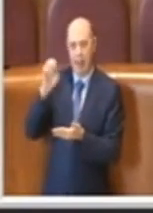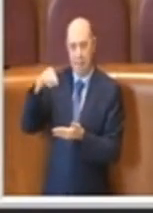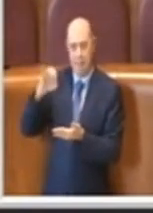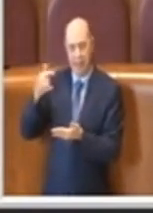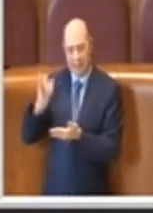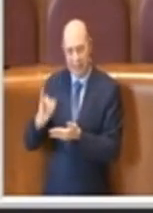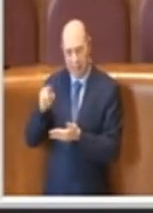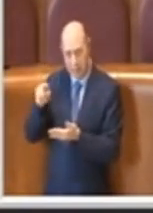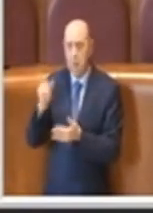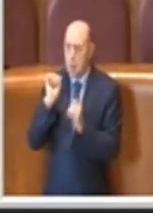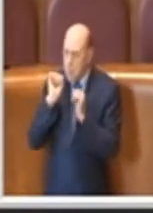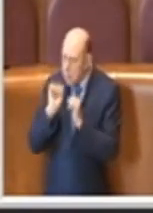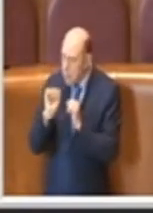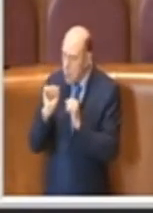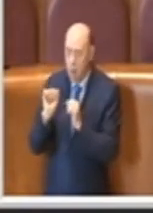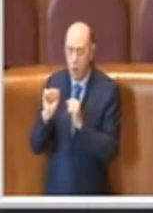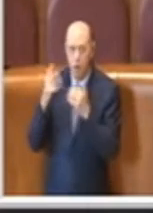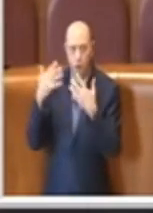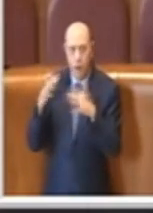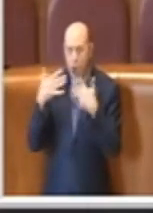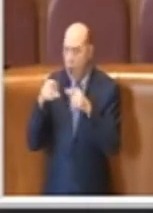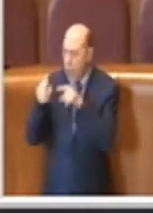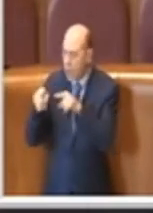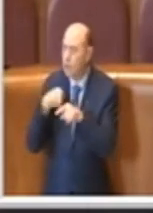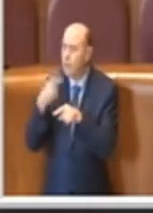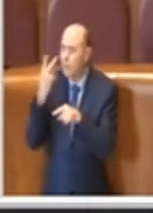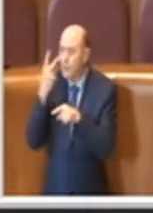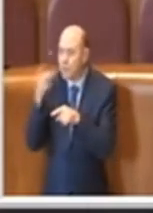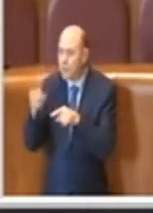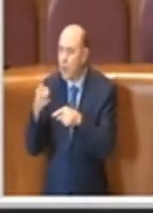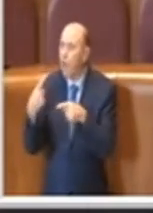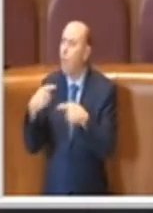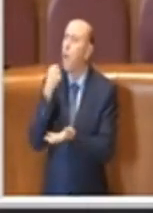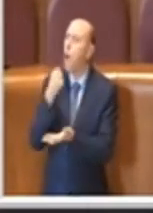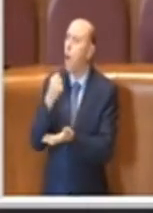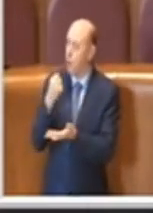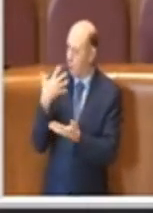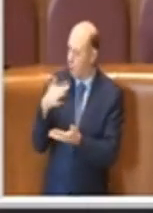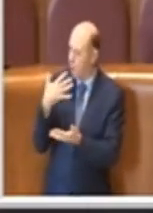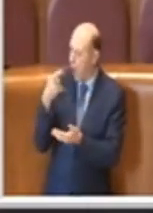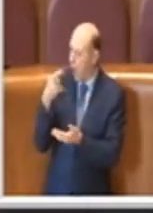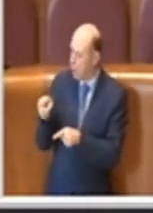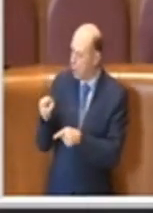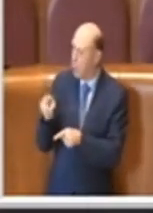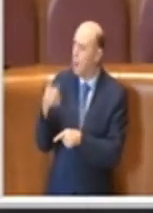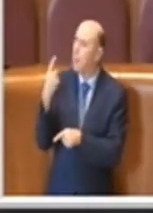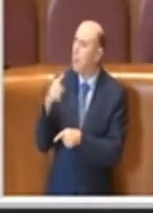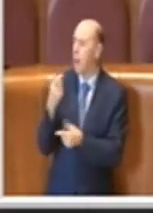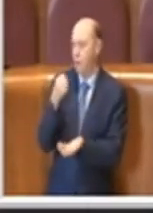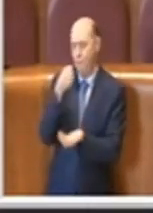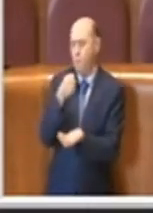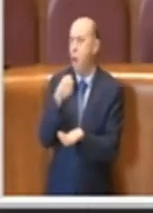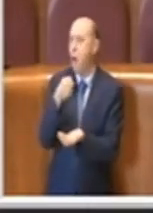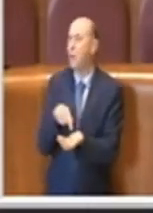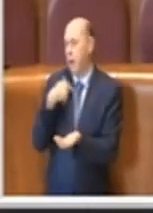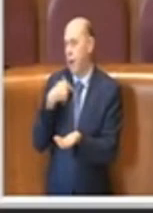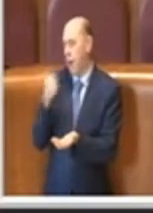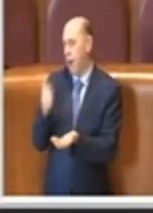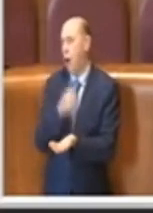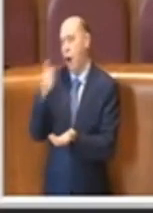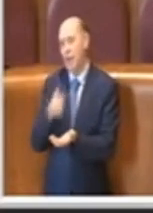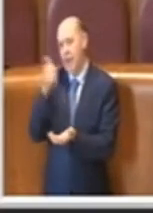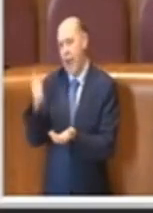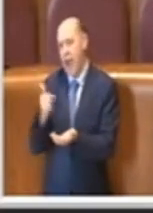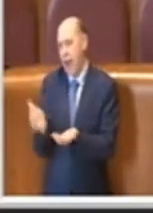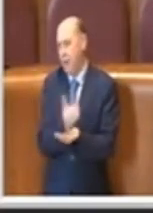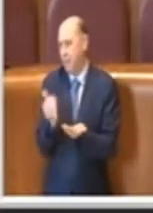se fosse stato costituito un fondo che ogni anno si mette da